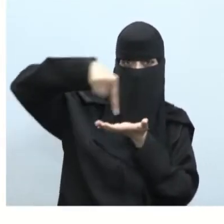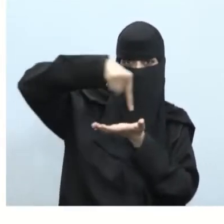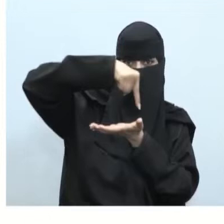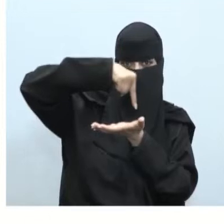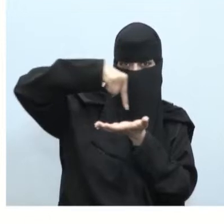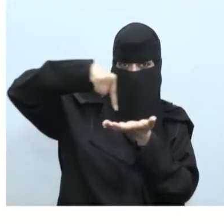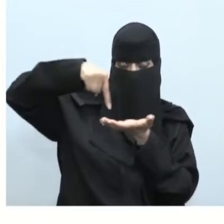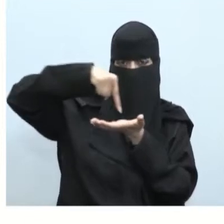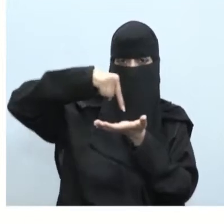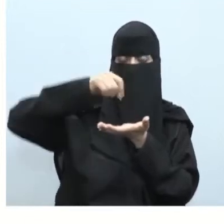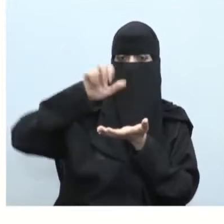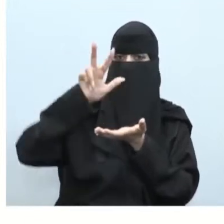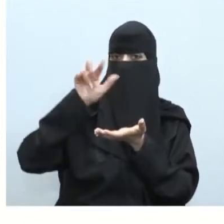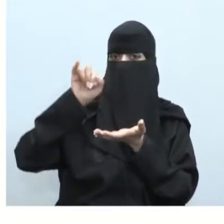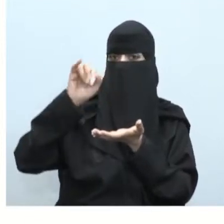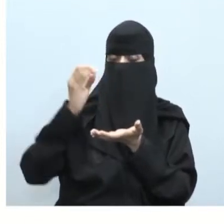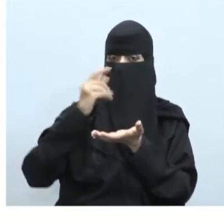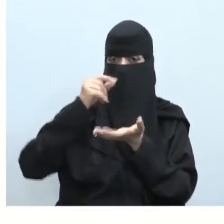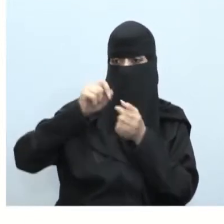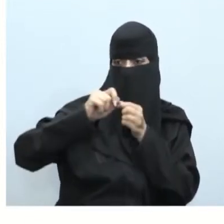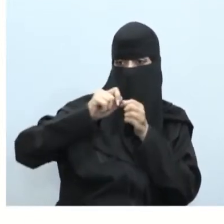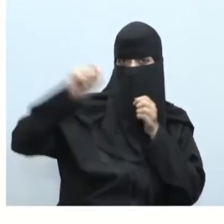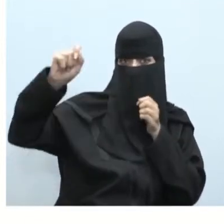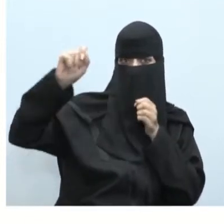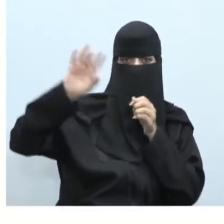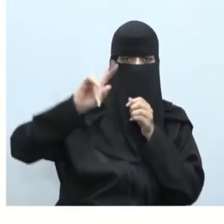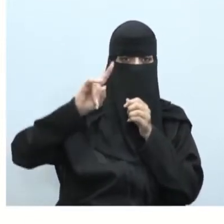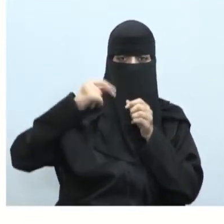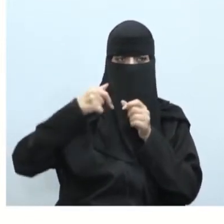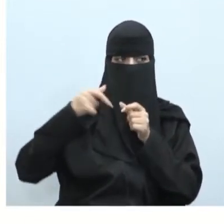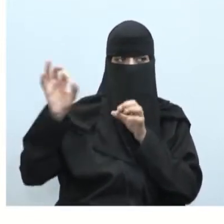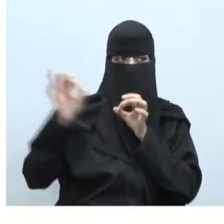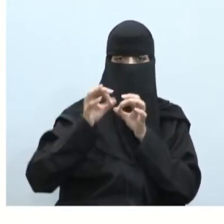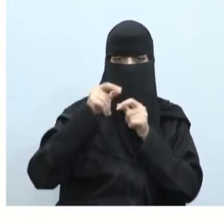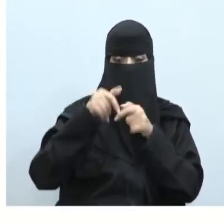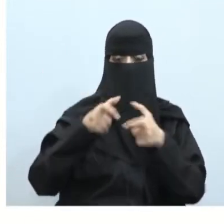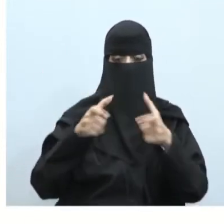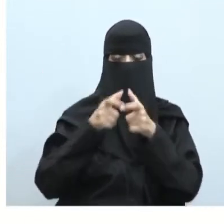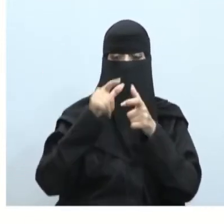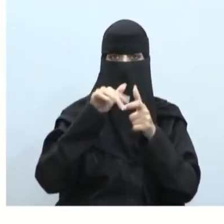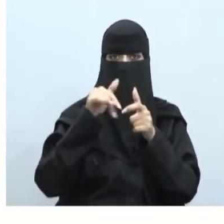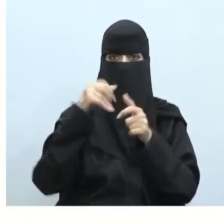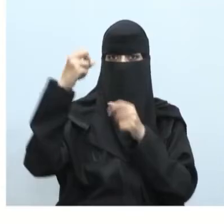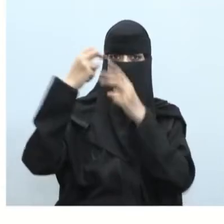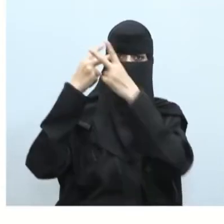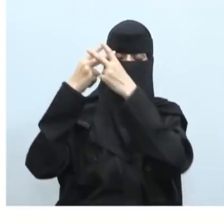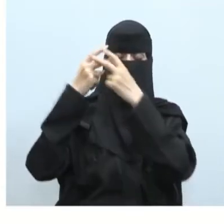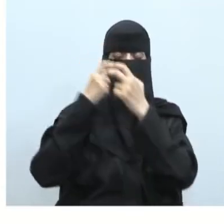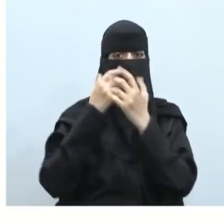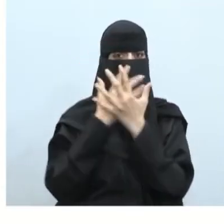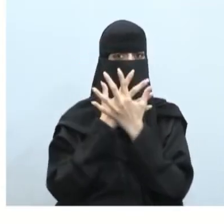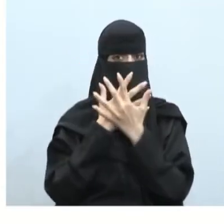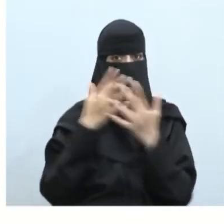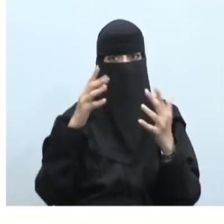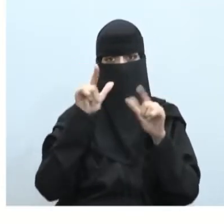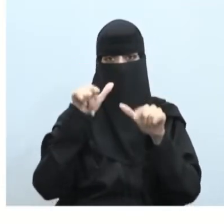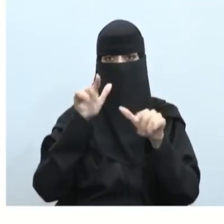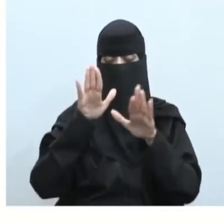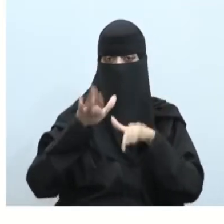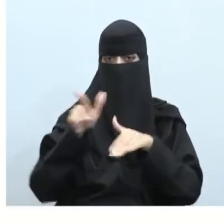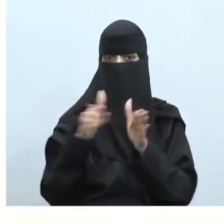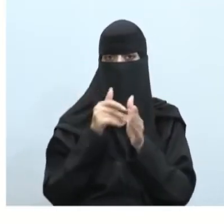مكان ليس بقريب من التجمعات أو تجمعات النجوم ولكنها كثيراً ما